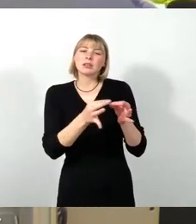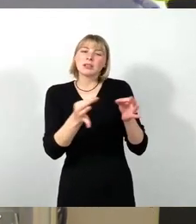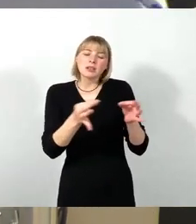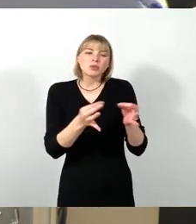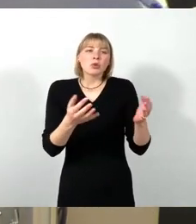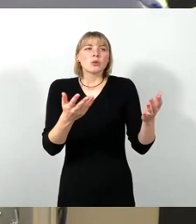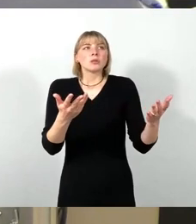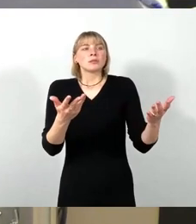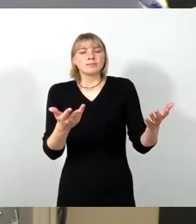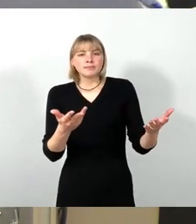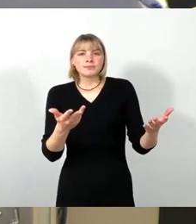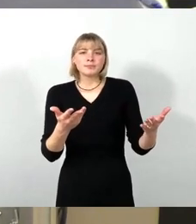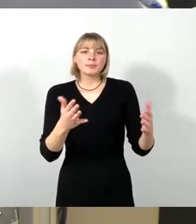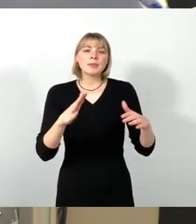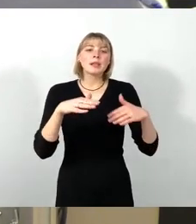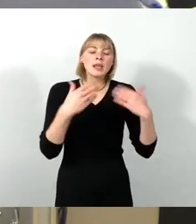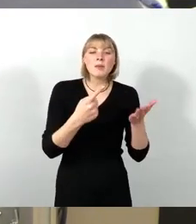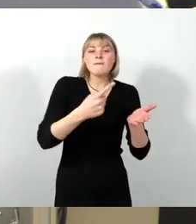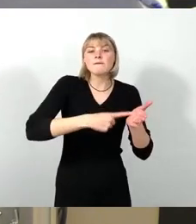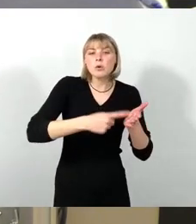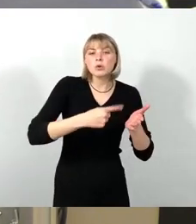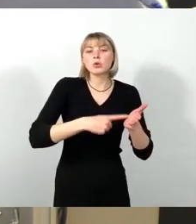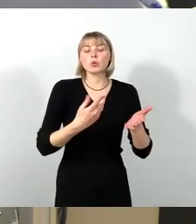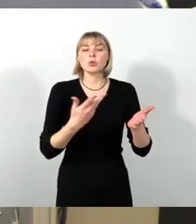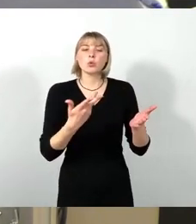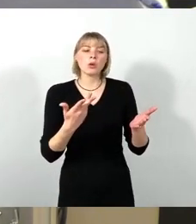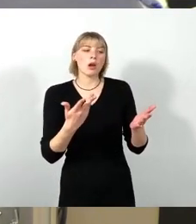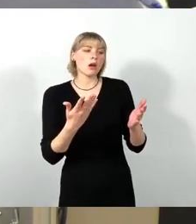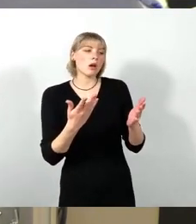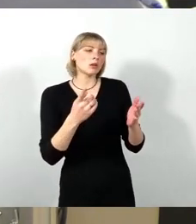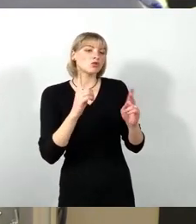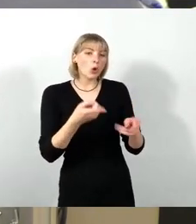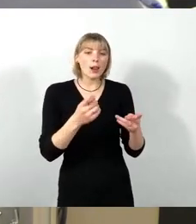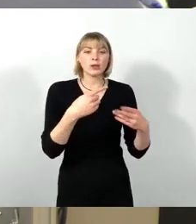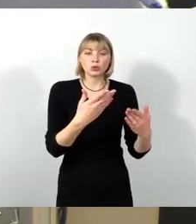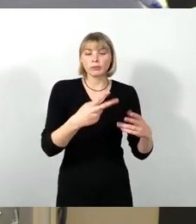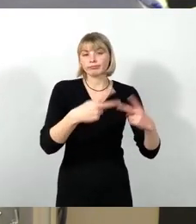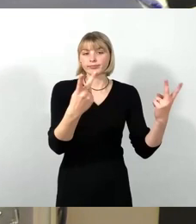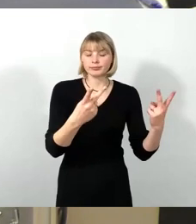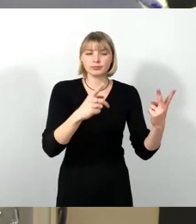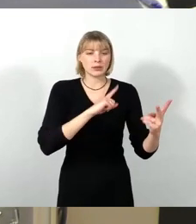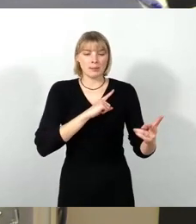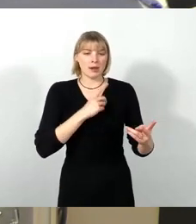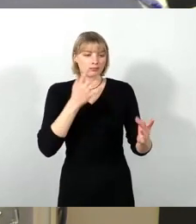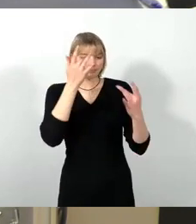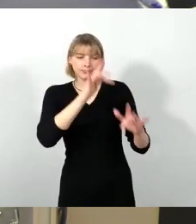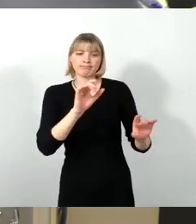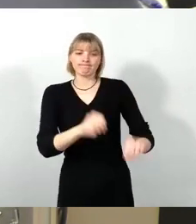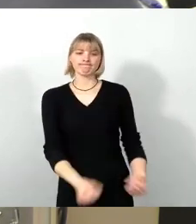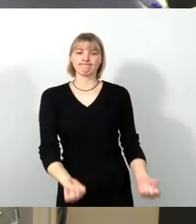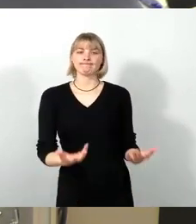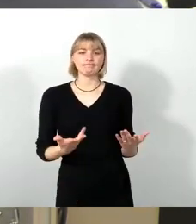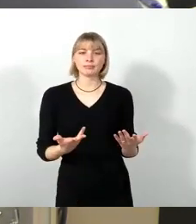gefordert oder eingerichtet werden sollen, denen wir so nicht zustimmen können. Und vielleicht noch ein anderer Punkt.